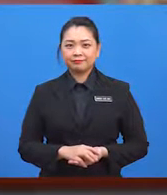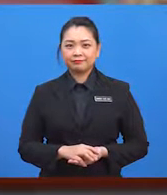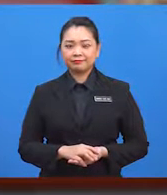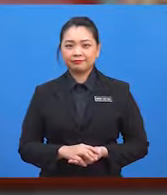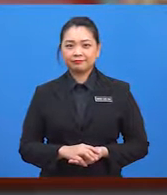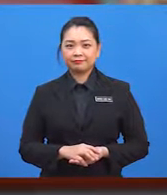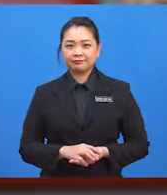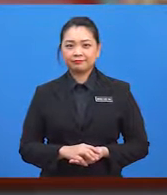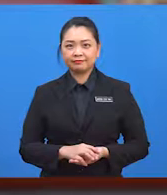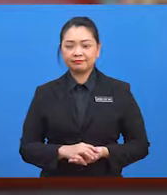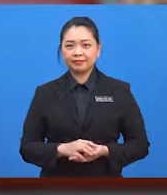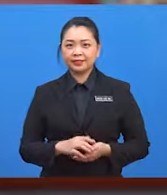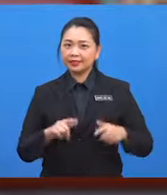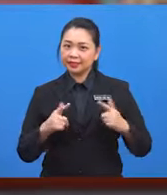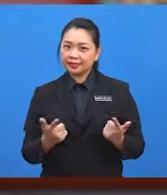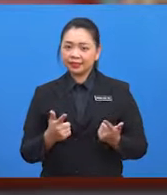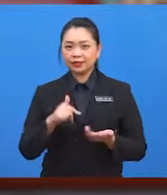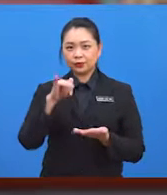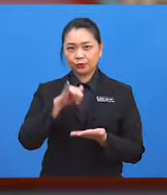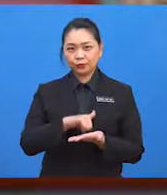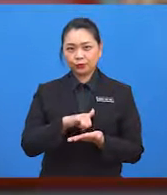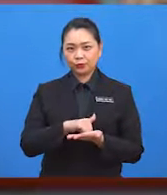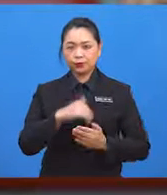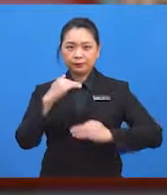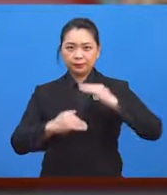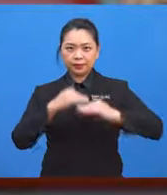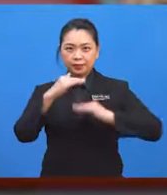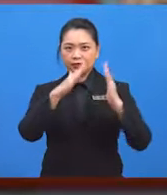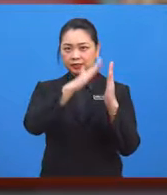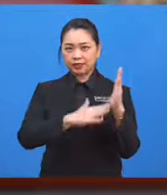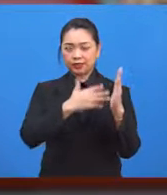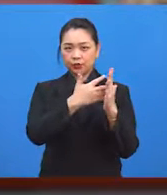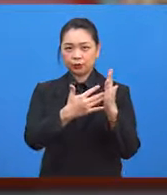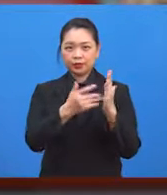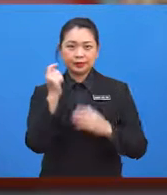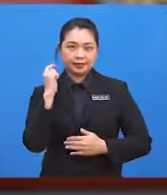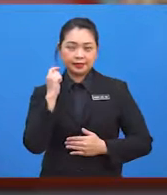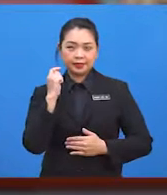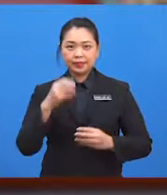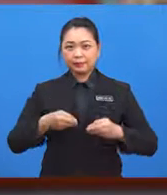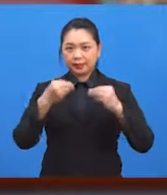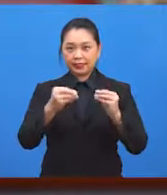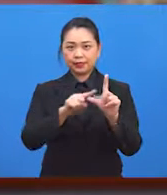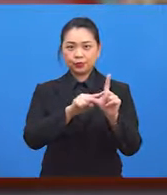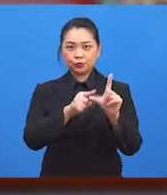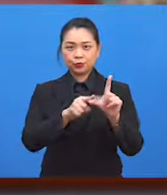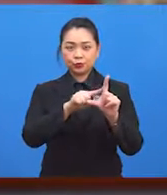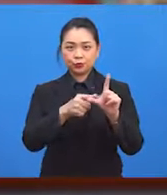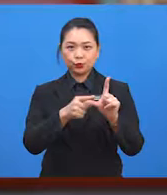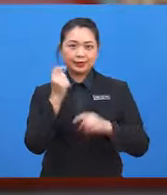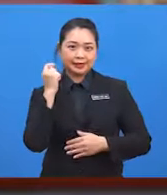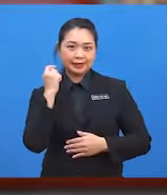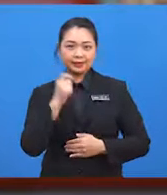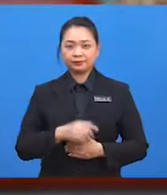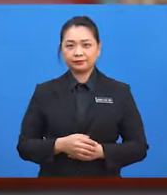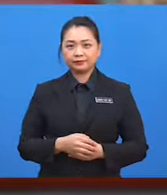Selain daripada belajar membina jadual nilai bagi sudut-sudut istimewa